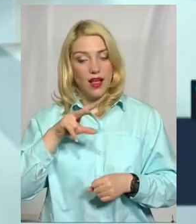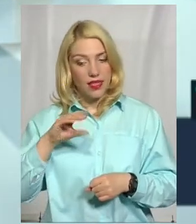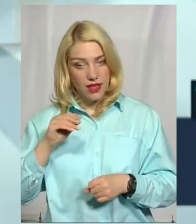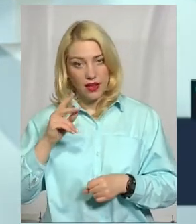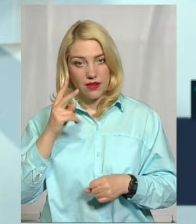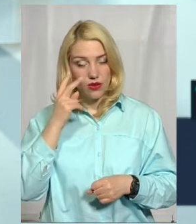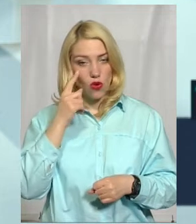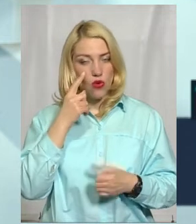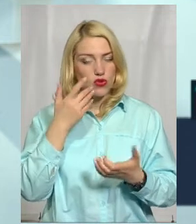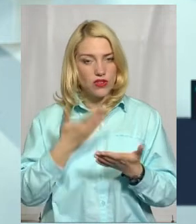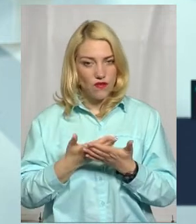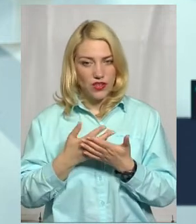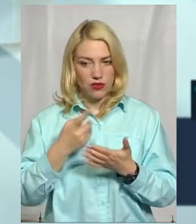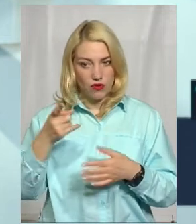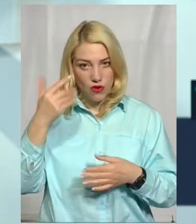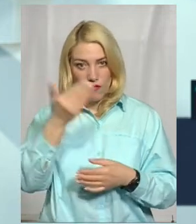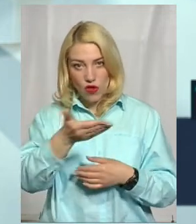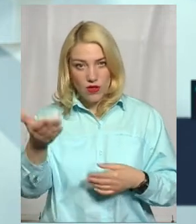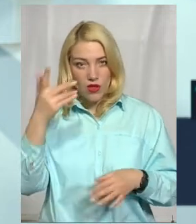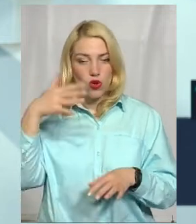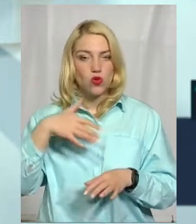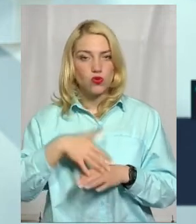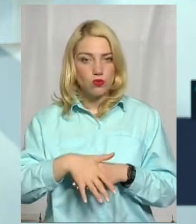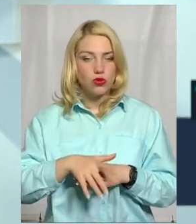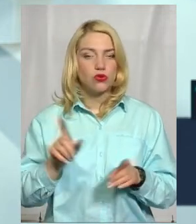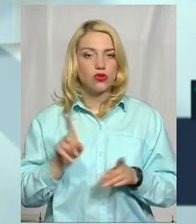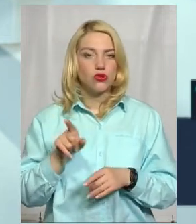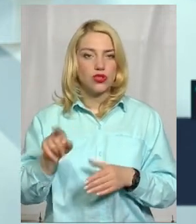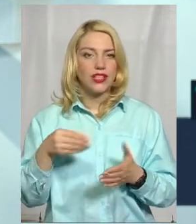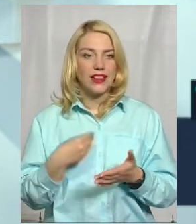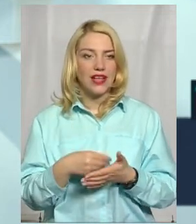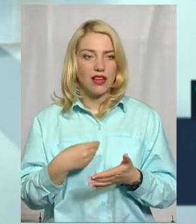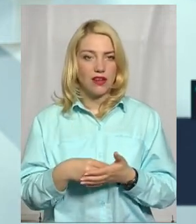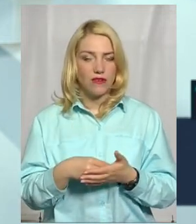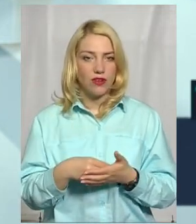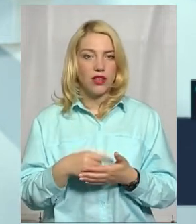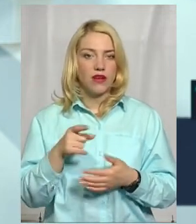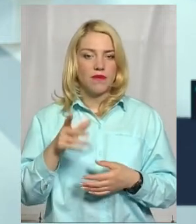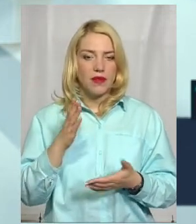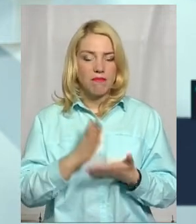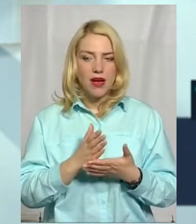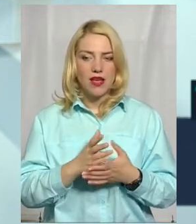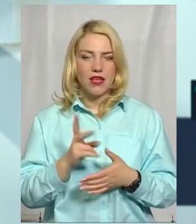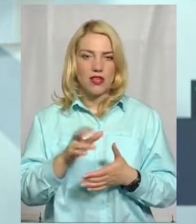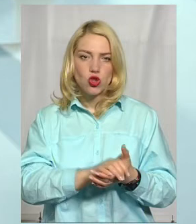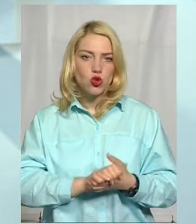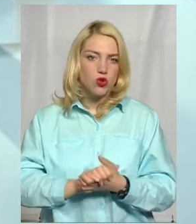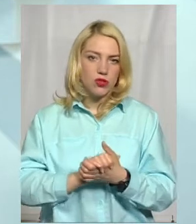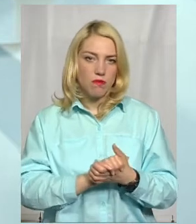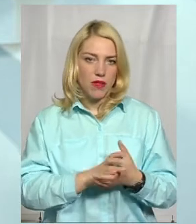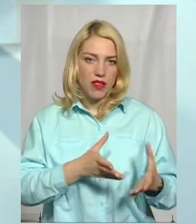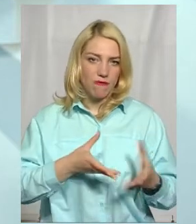розуміють, що їхній тариф, він має надзвичайно великі суспільну вагу. І